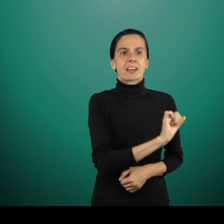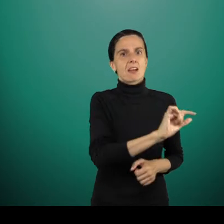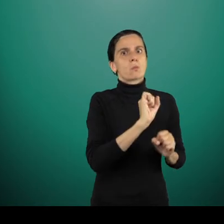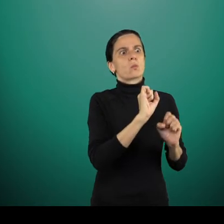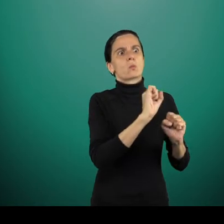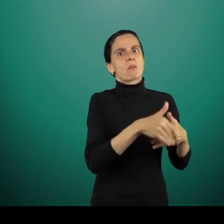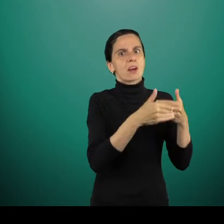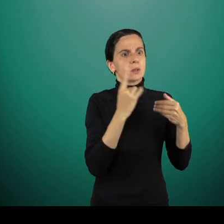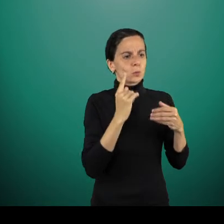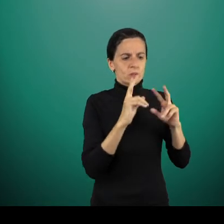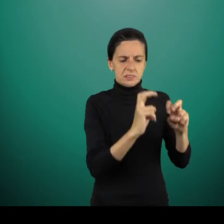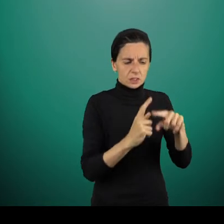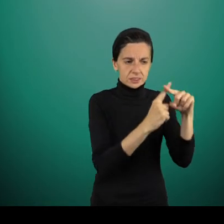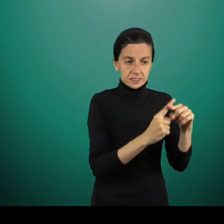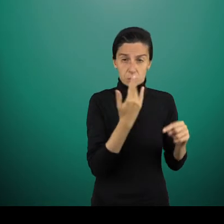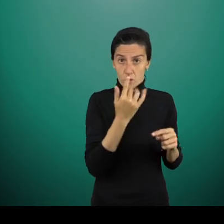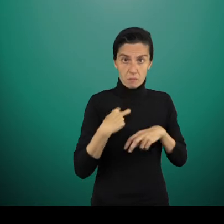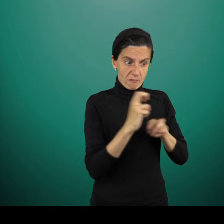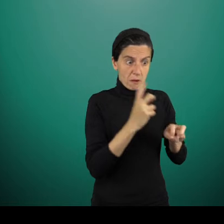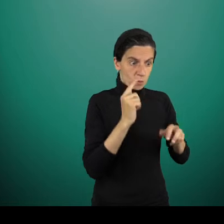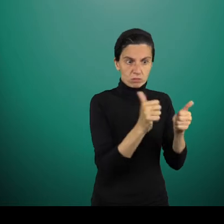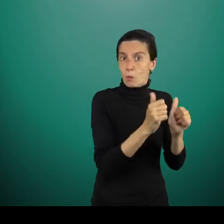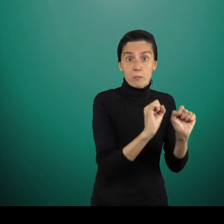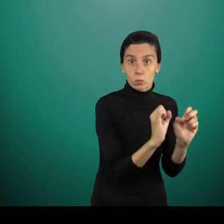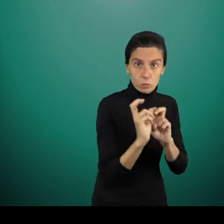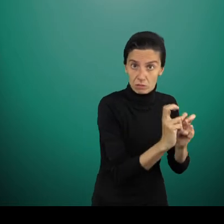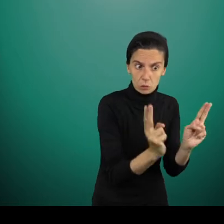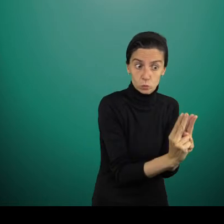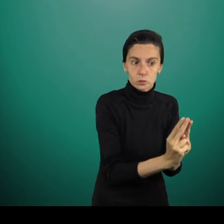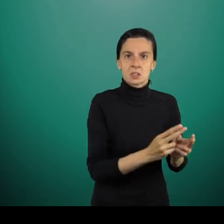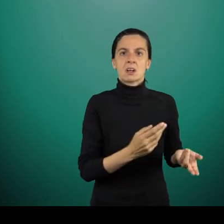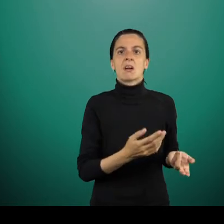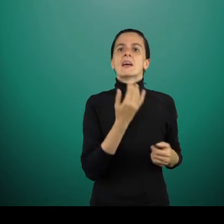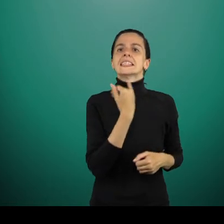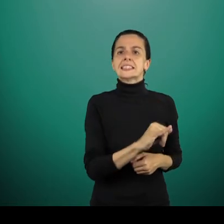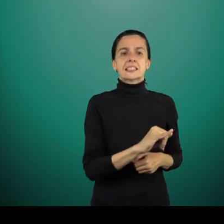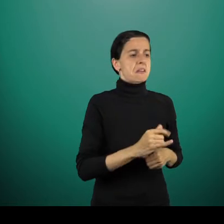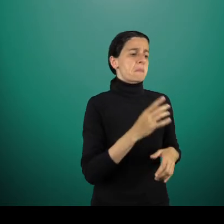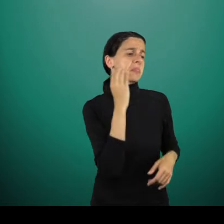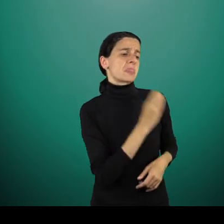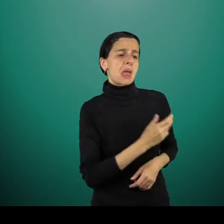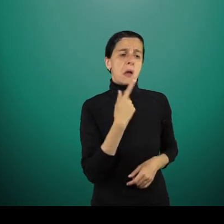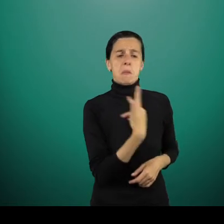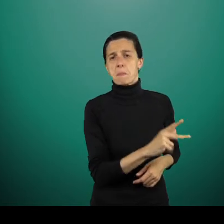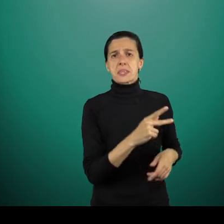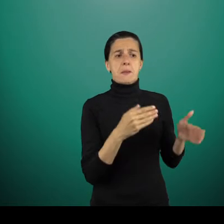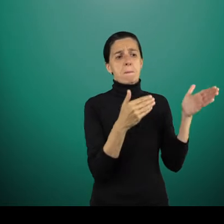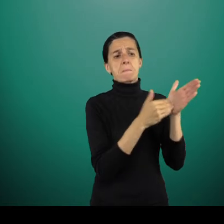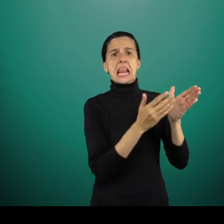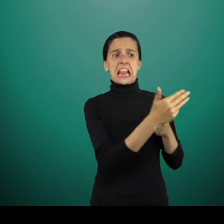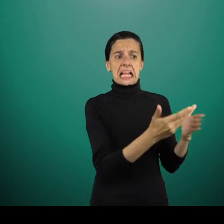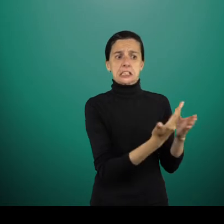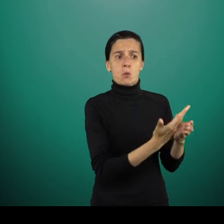helpful in sort of focusing my research as I was there for a limited period of time and there was no way I could have possibly